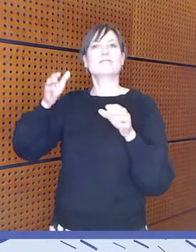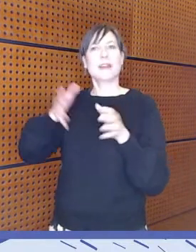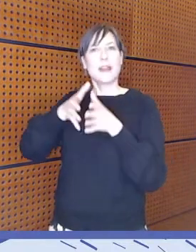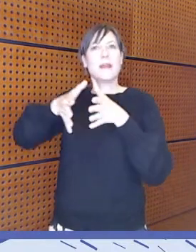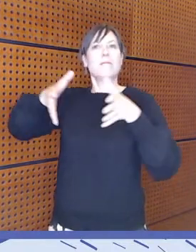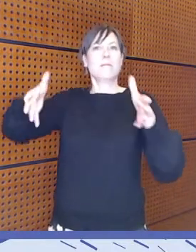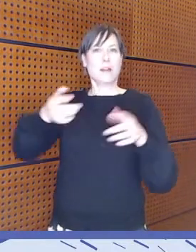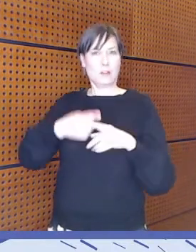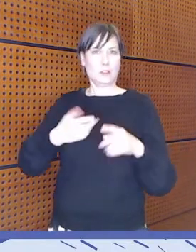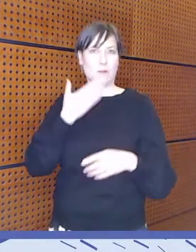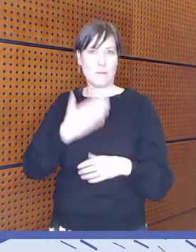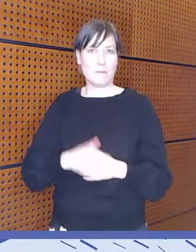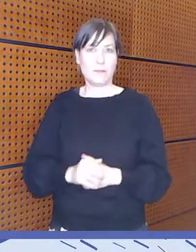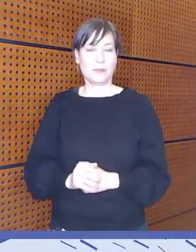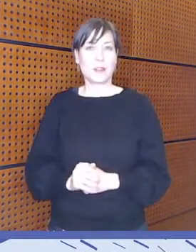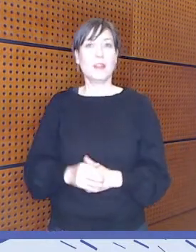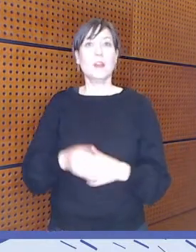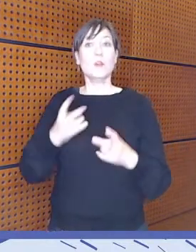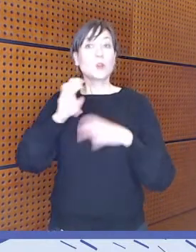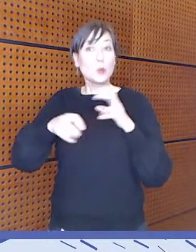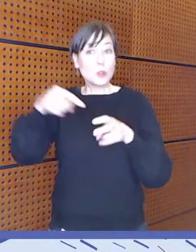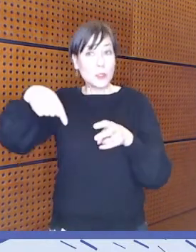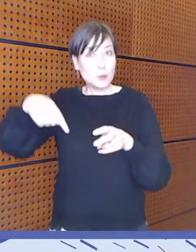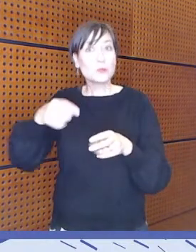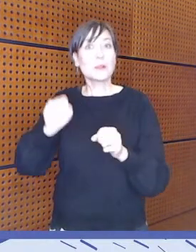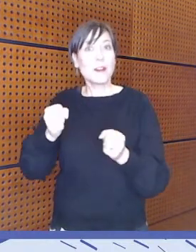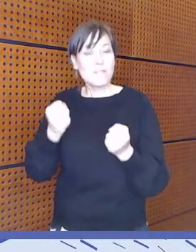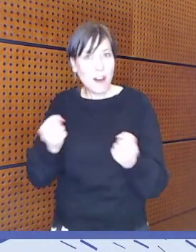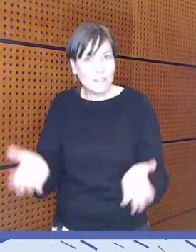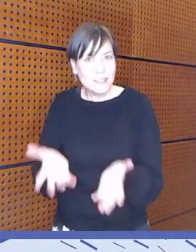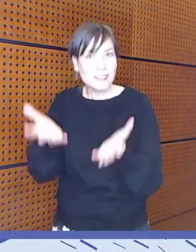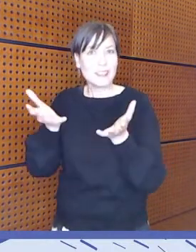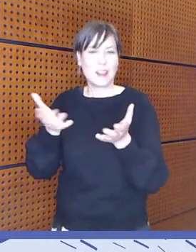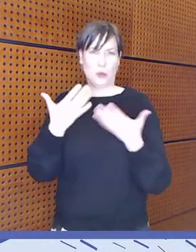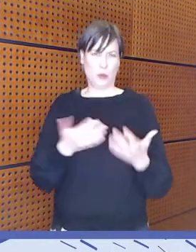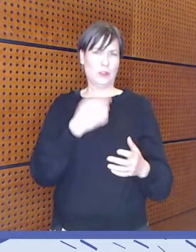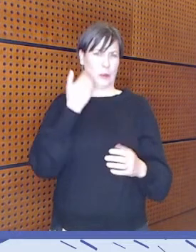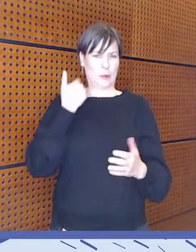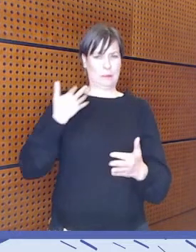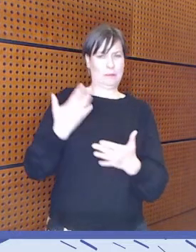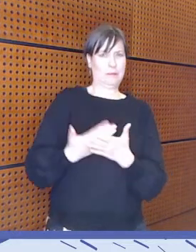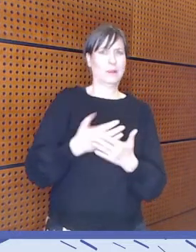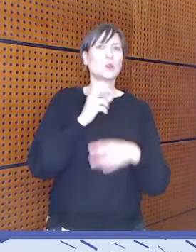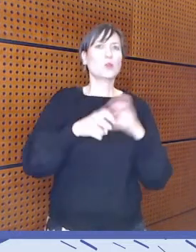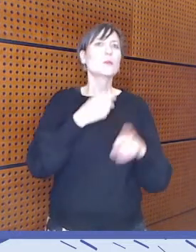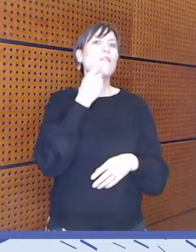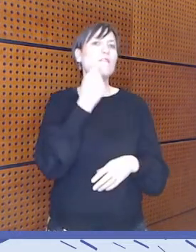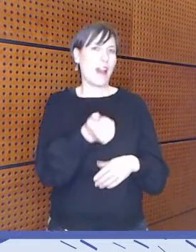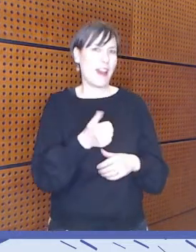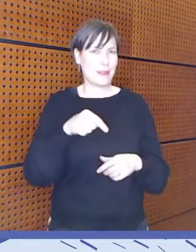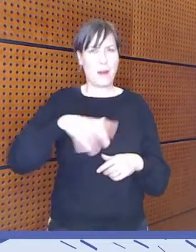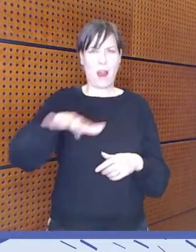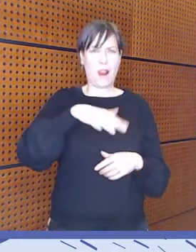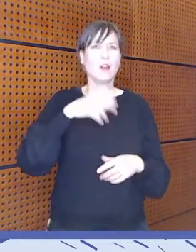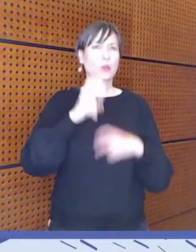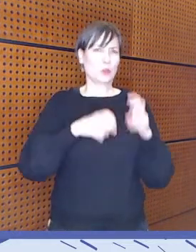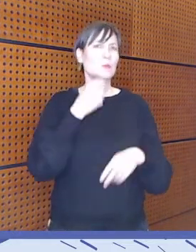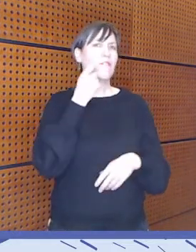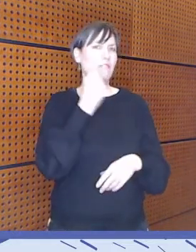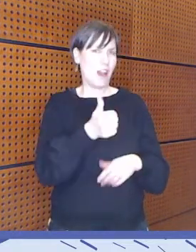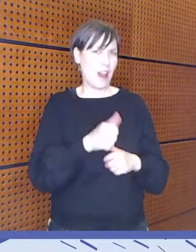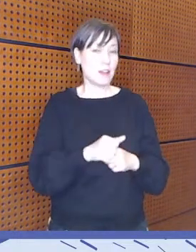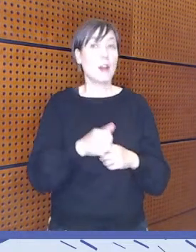Tutkimuksen vahvistamista koettiin, että tutkimusta on vielä aika vähän täältä alalta ja se auttaisi